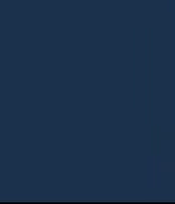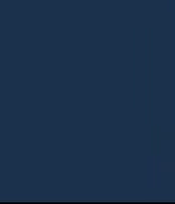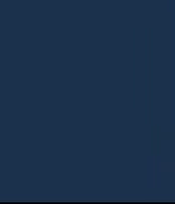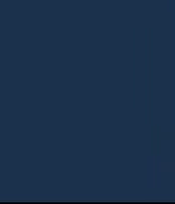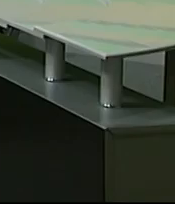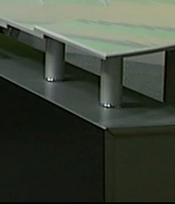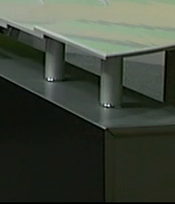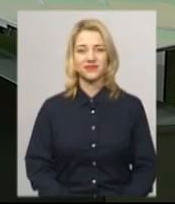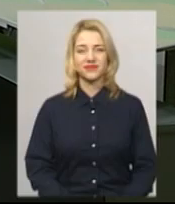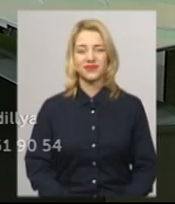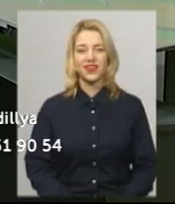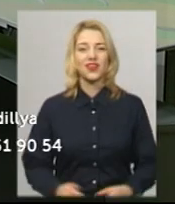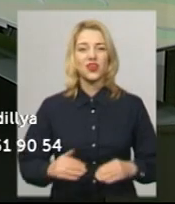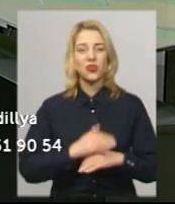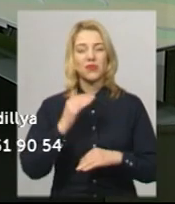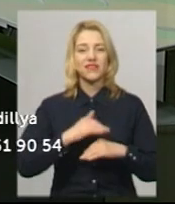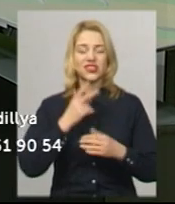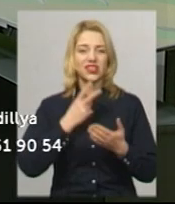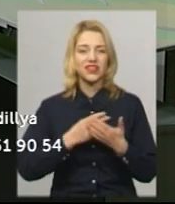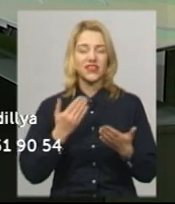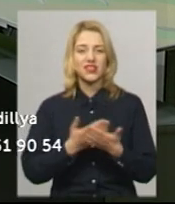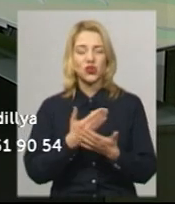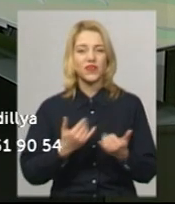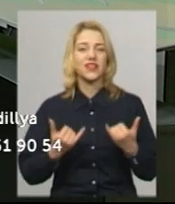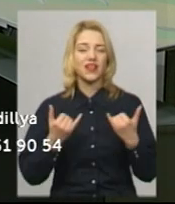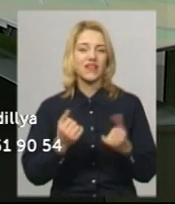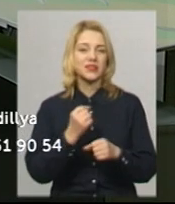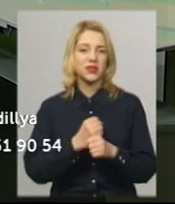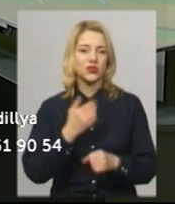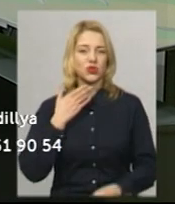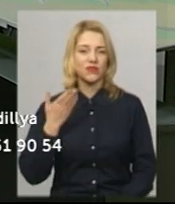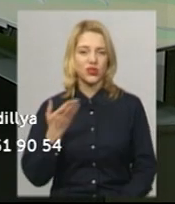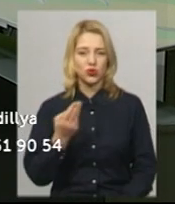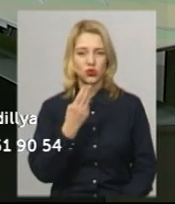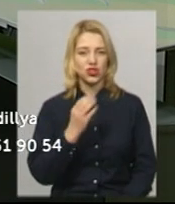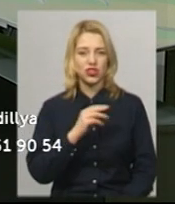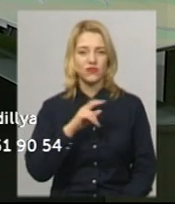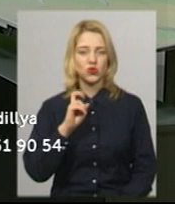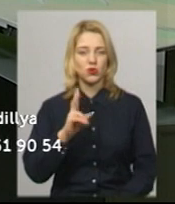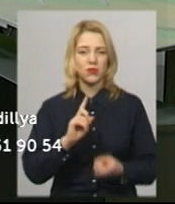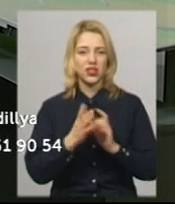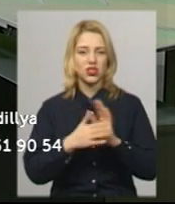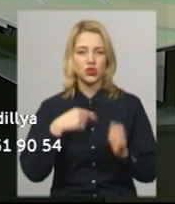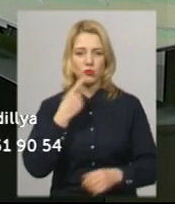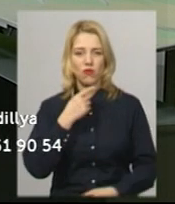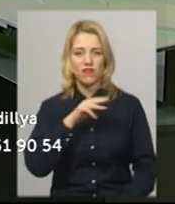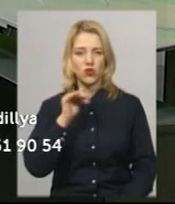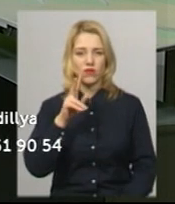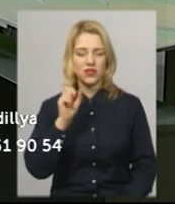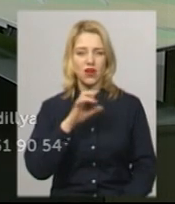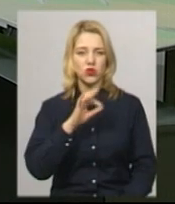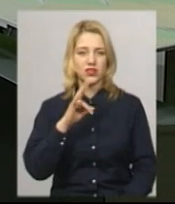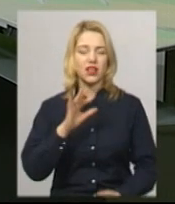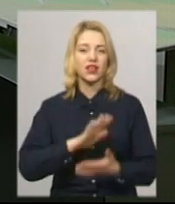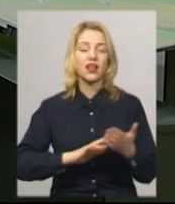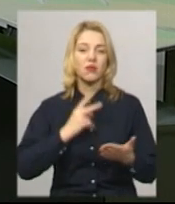Музика Доброго вечора, ви дивитесь новини. У студії для вас працюють ведуча Катерина Шевчук, на жасту мову прикладає Оксана Фіновська.